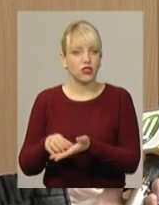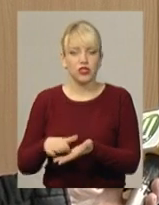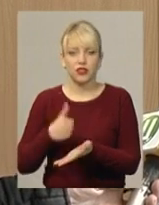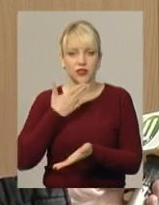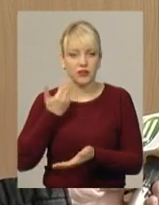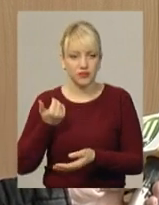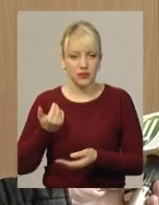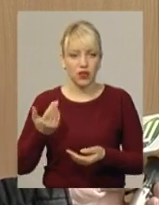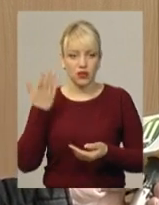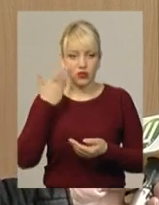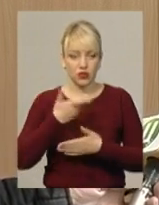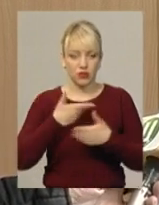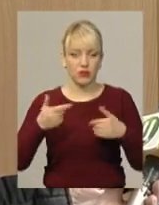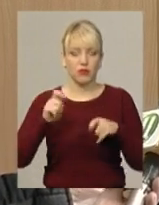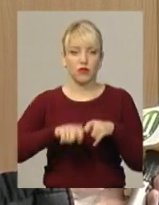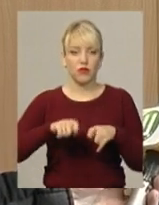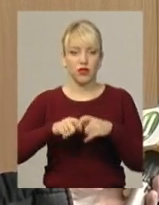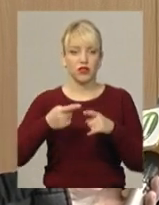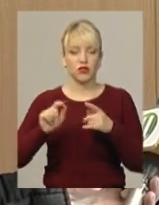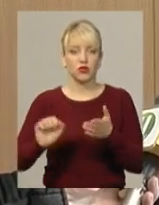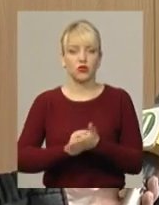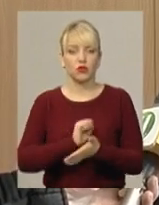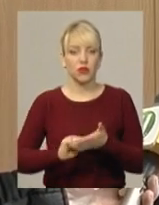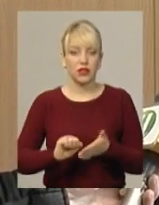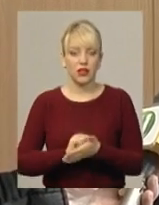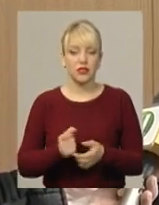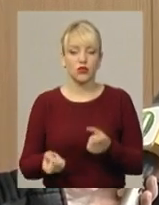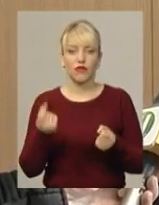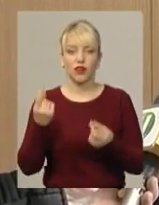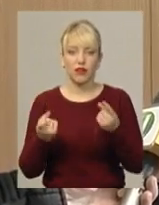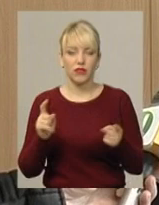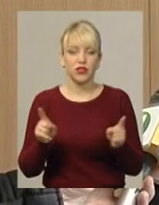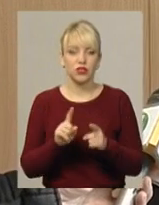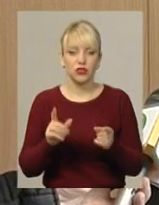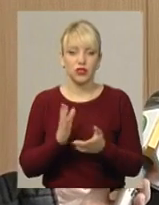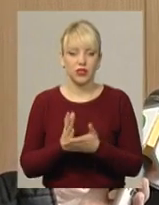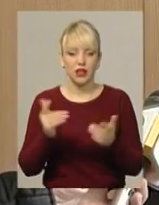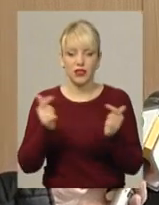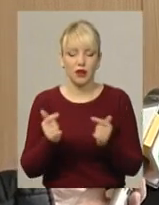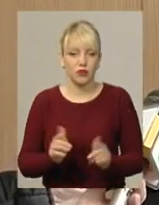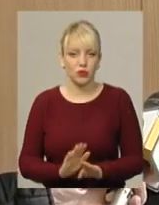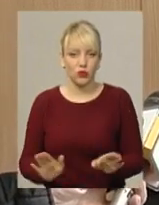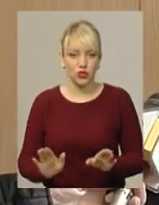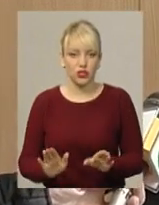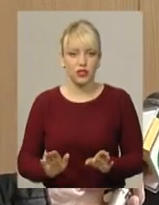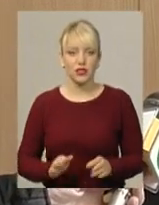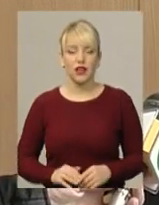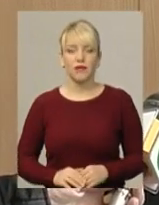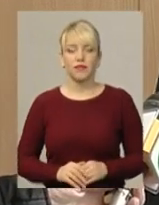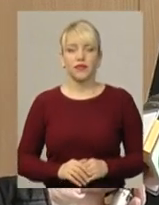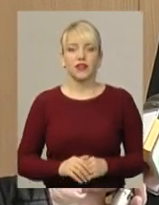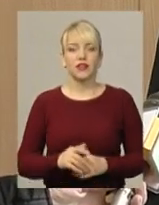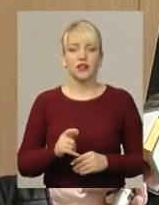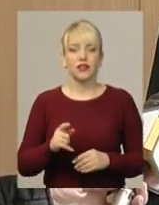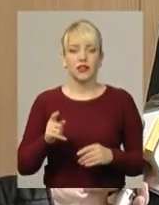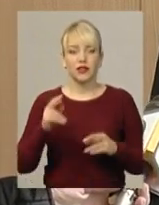Коли ми перевіряли цю документацію, ми виявили, що є неузгодженість в неоднозначне